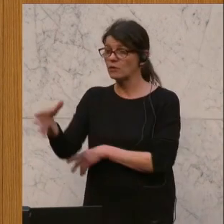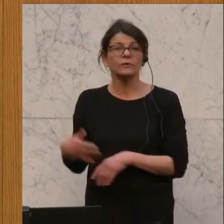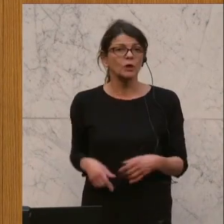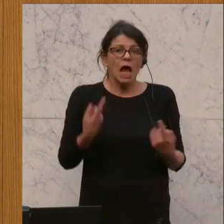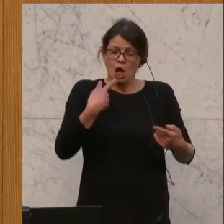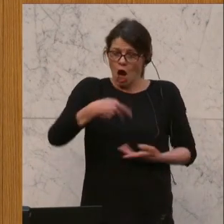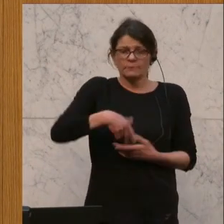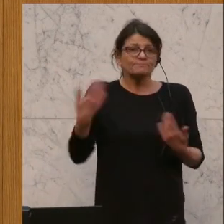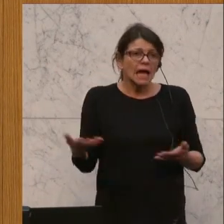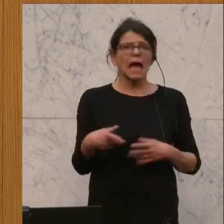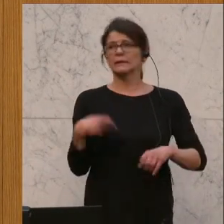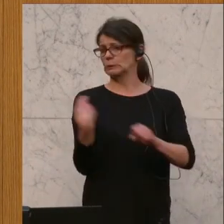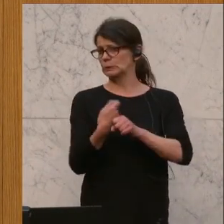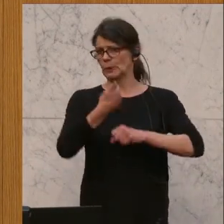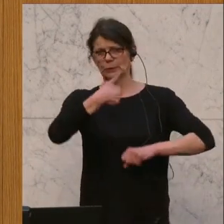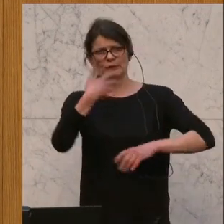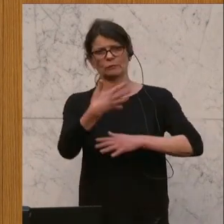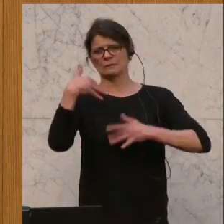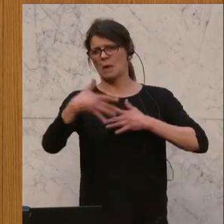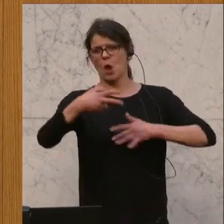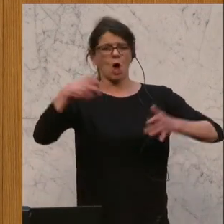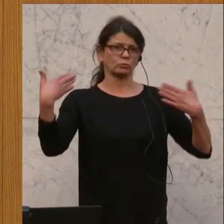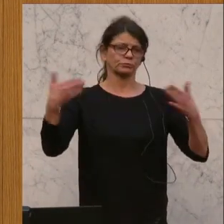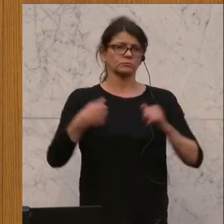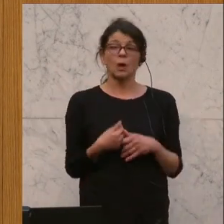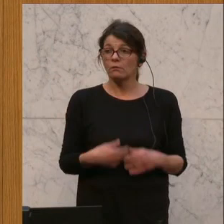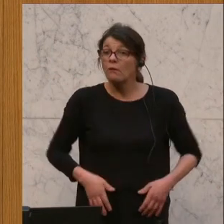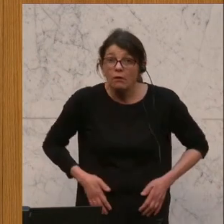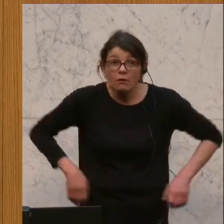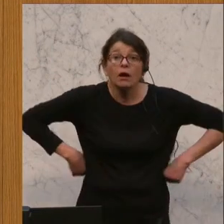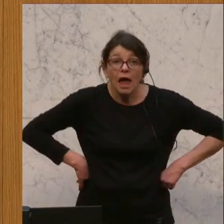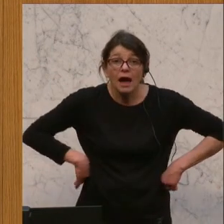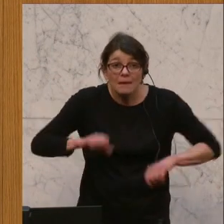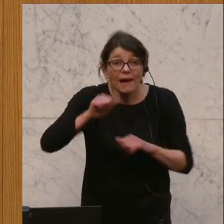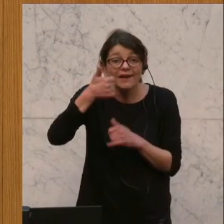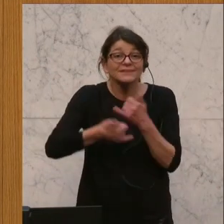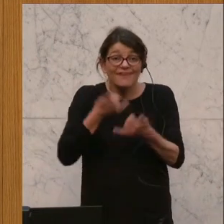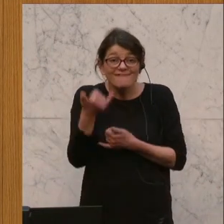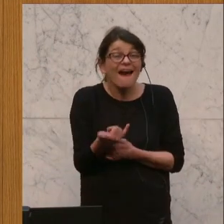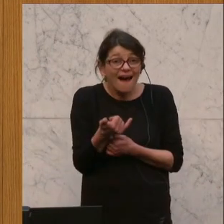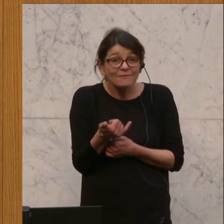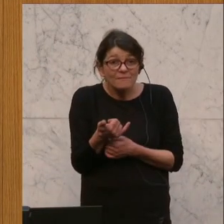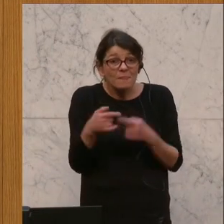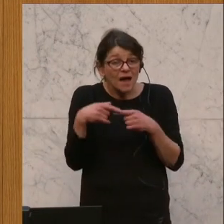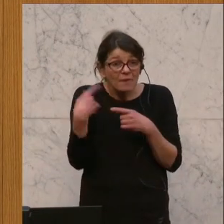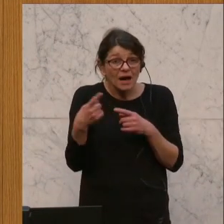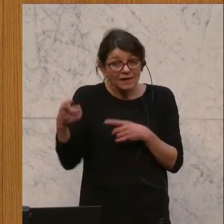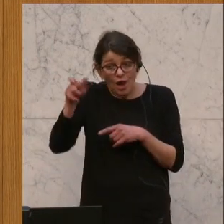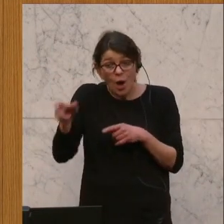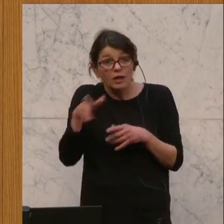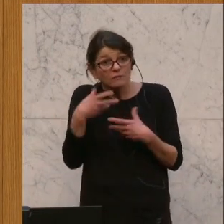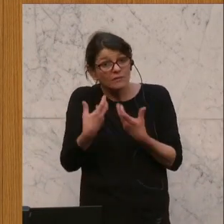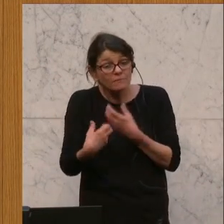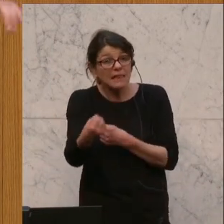hin und sagt, das kostet 150 Millionen Euro. Ja, im ersten Jahr. Aber das nehmen ja diese Leute